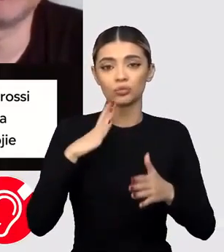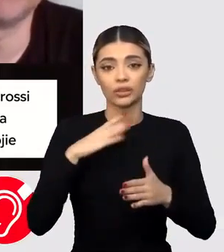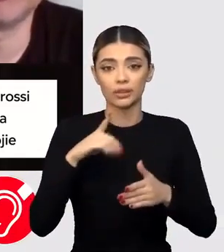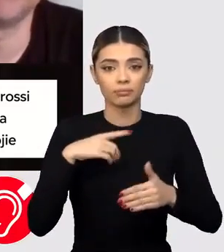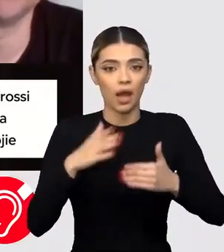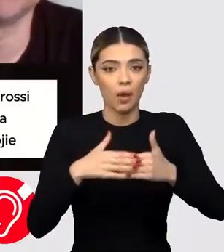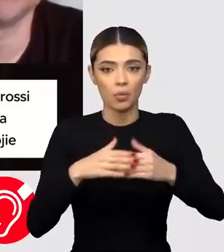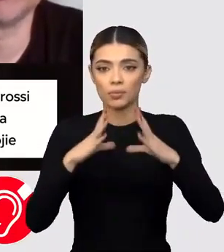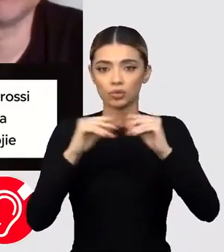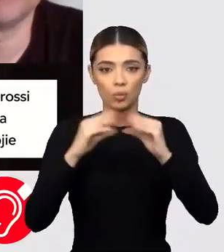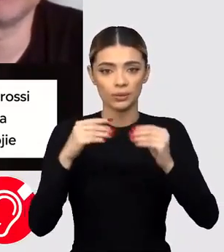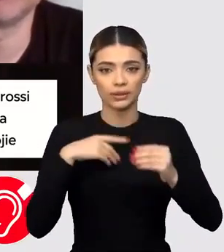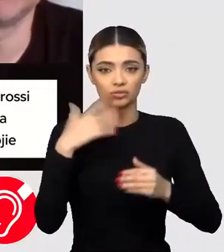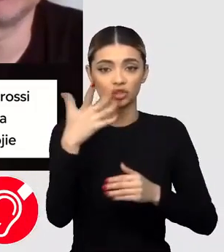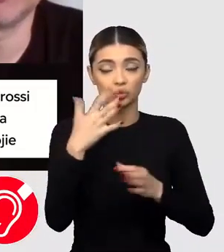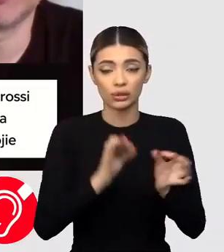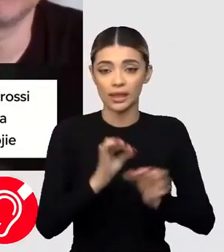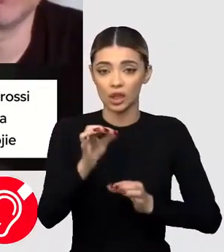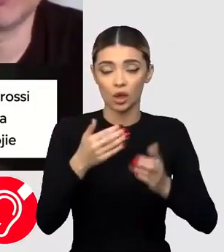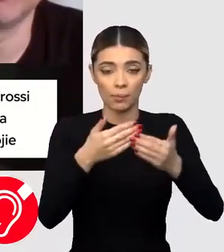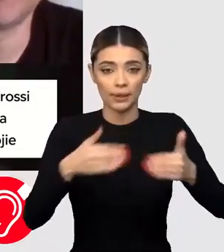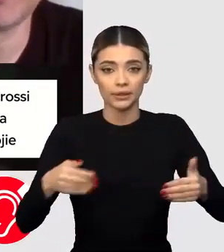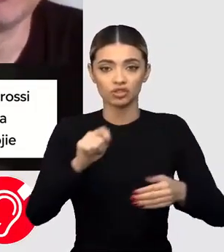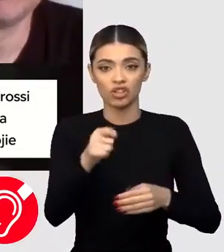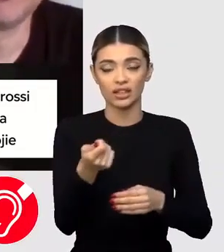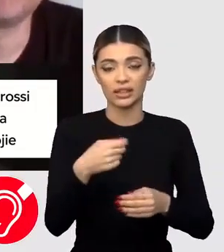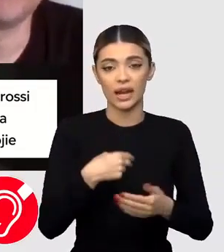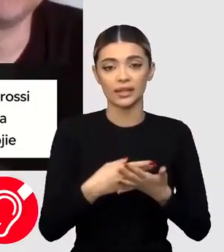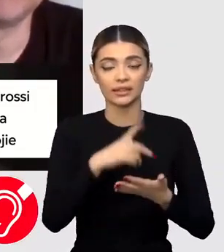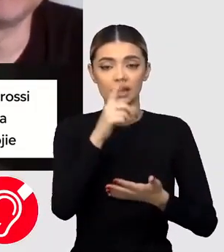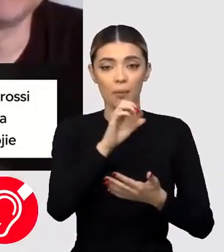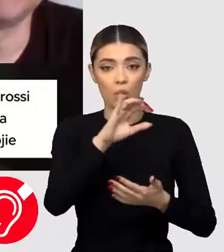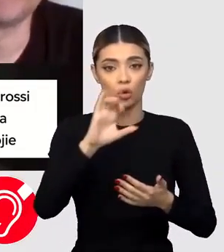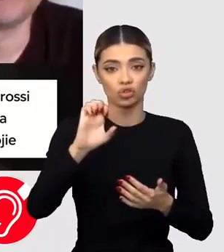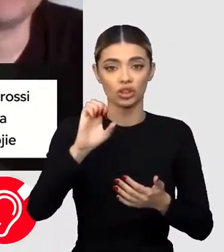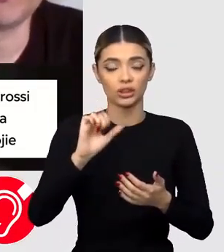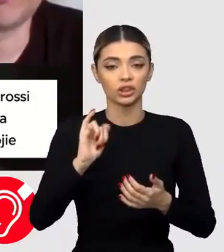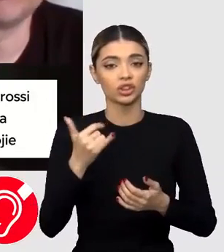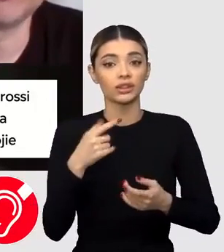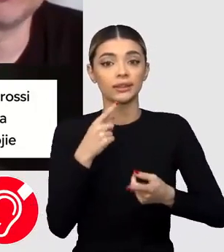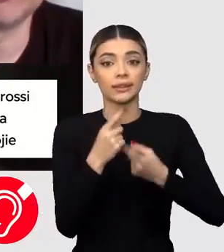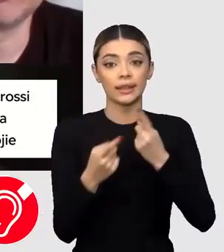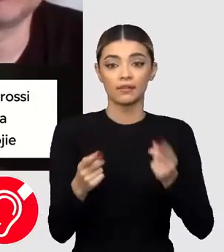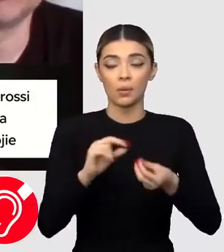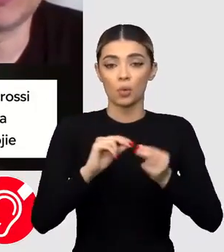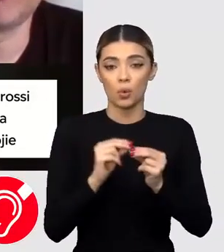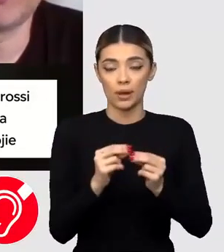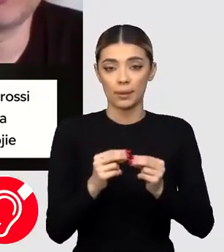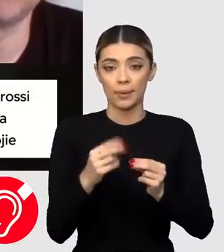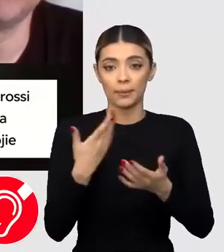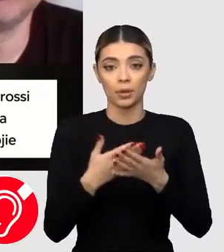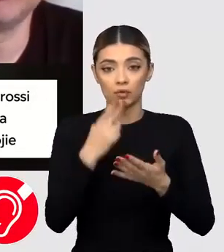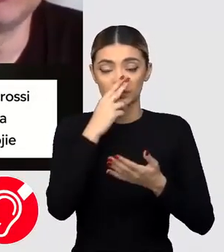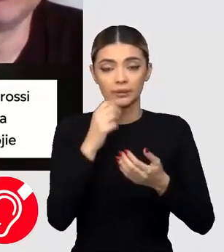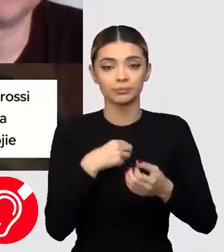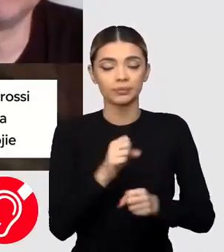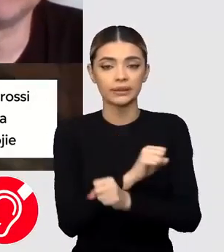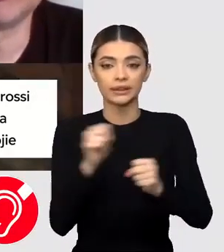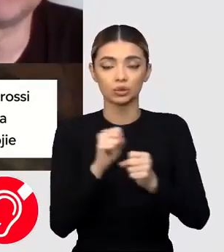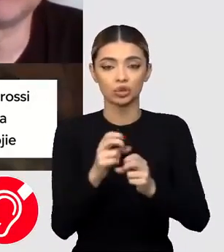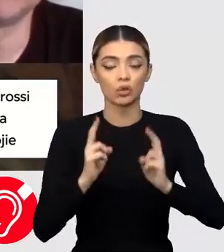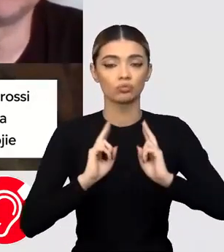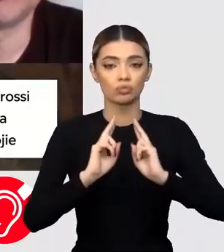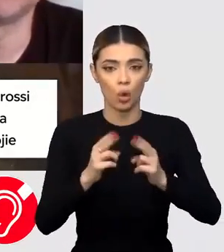granița României la doar 500 de kilometri de centrala nucleară. Iar pe lângă problemele cauzate de distrugerea barajului,